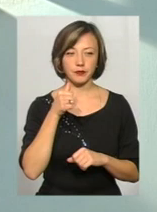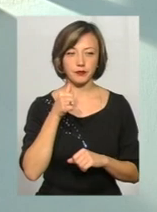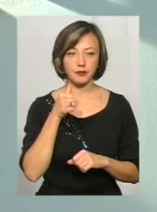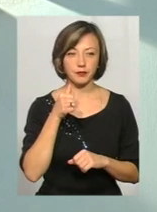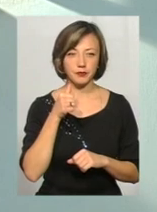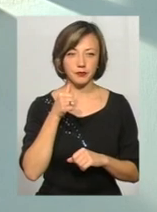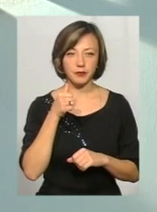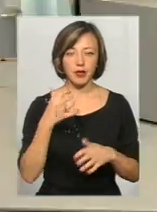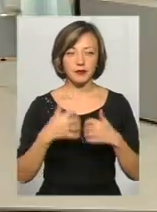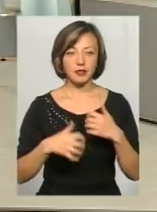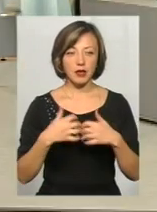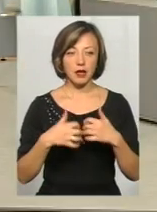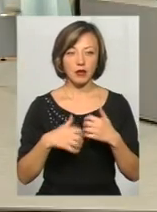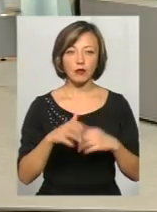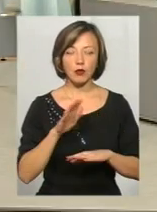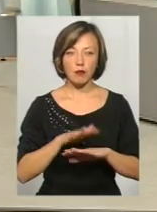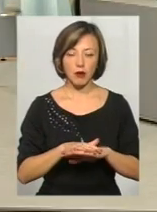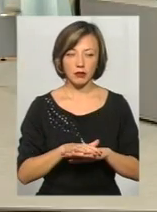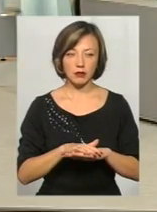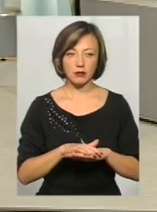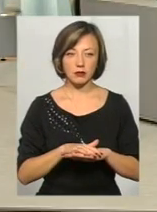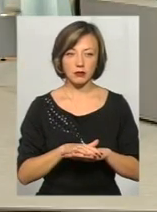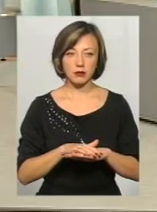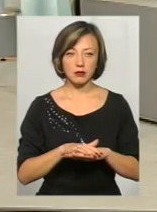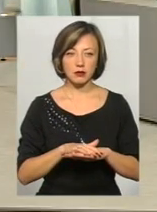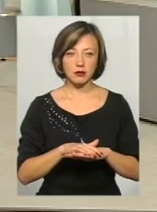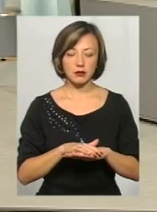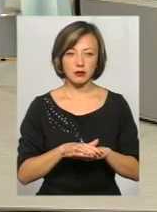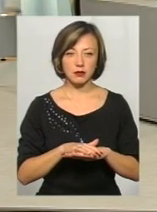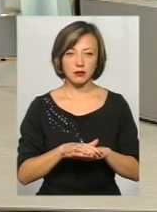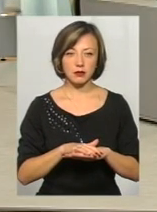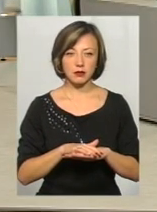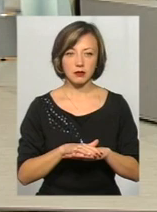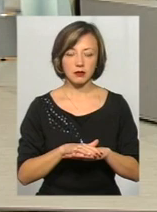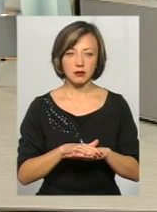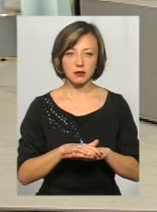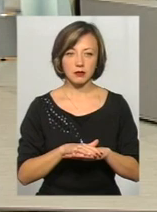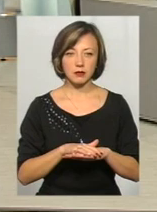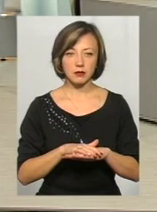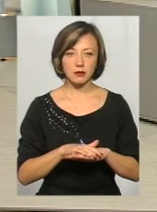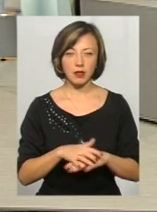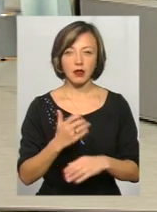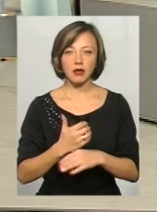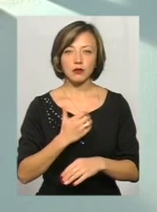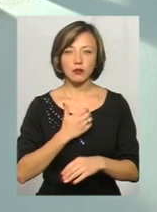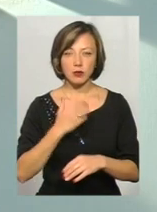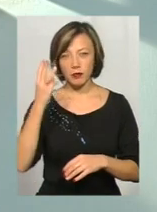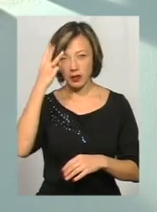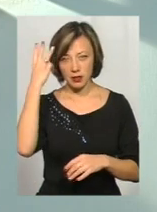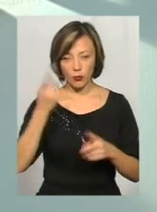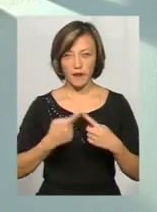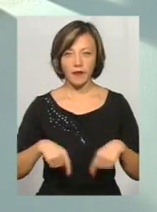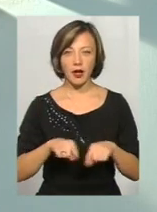скажімо так, середньому в банк приходить в безпеку, в службу безпеки до нас в нашу хмельницьку філію